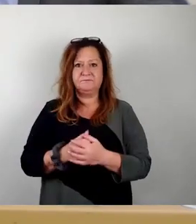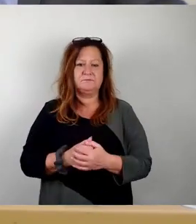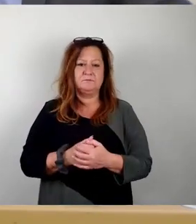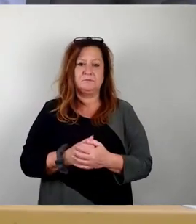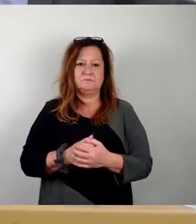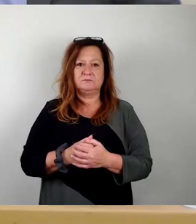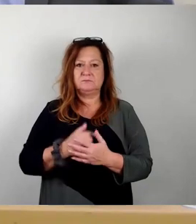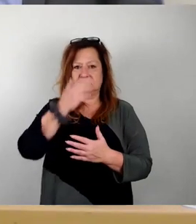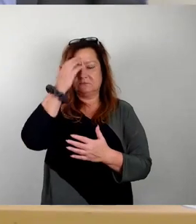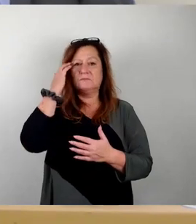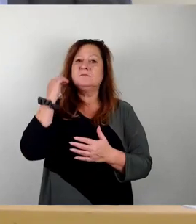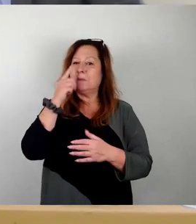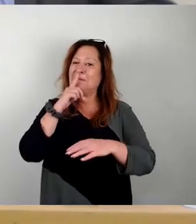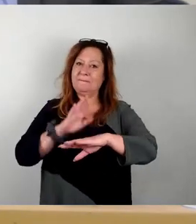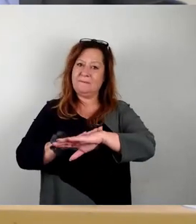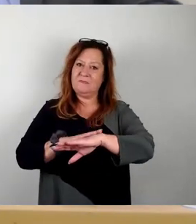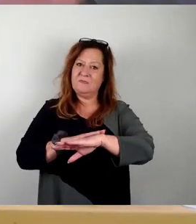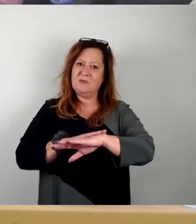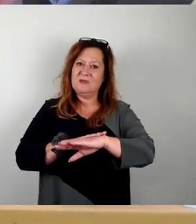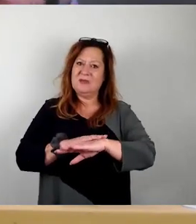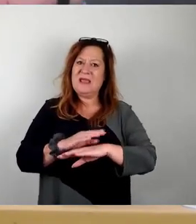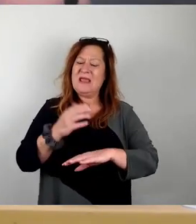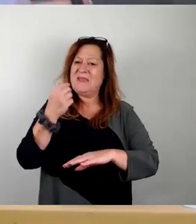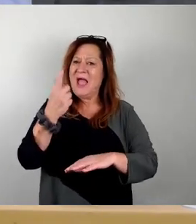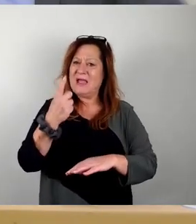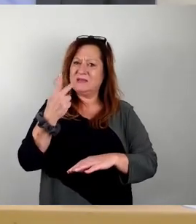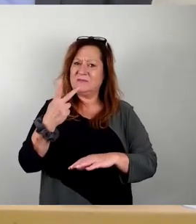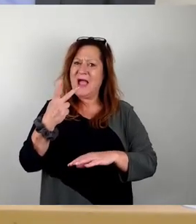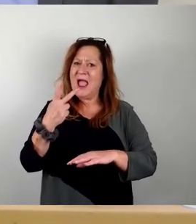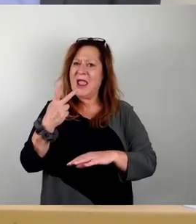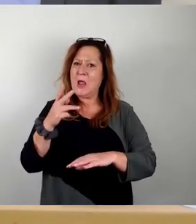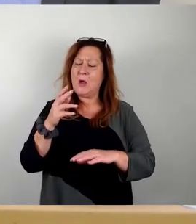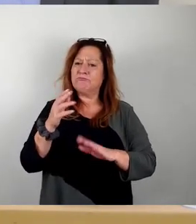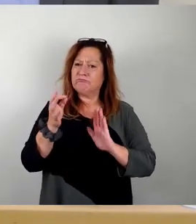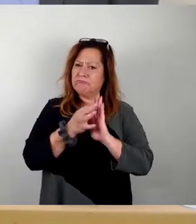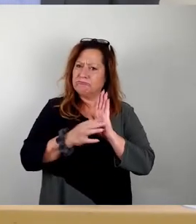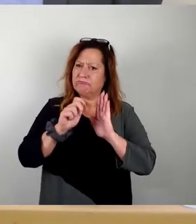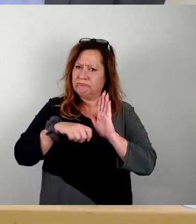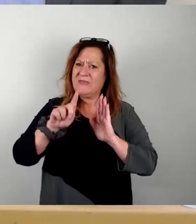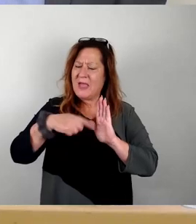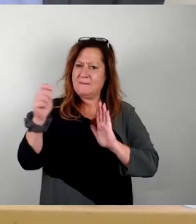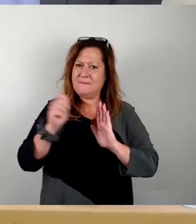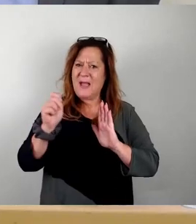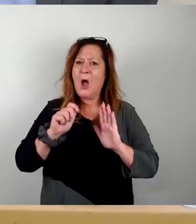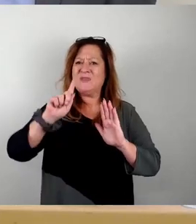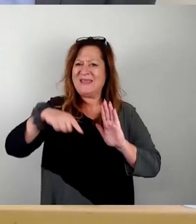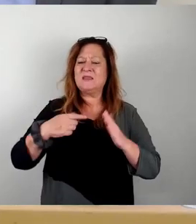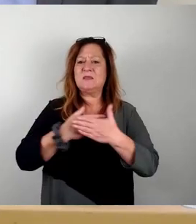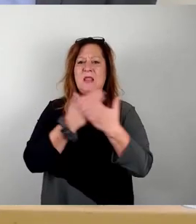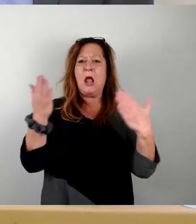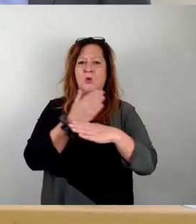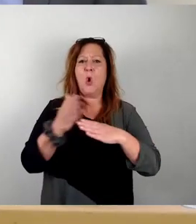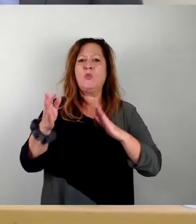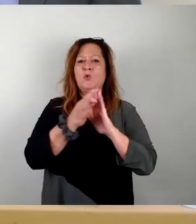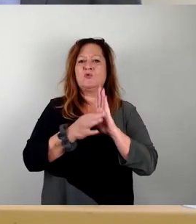Mit Blick auf die Uhr. Ich würde noch vielleicht ein, zwei Punkte machen, bis wir in die Pause hineingehen. Zunächst Tagesordnungspunkt 14,